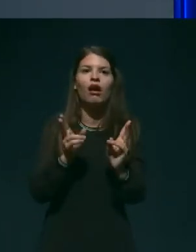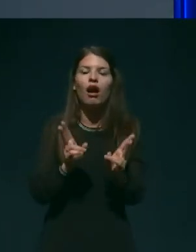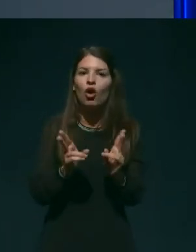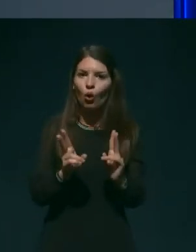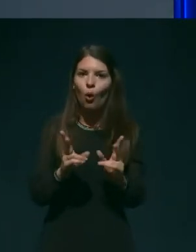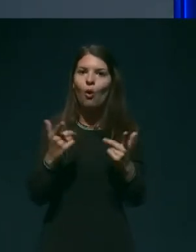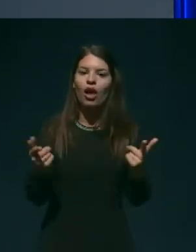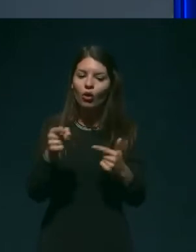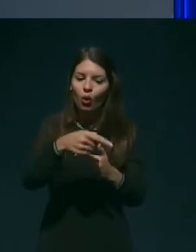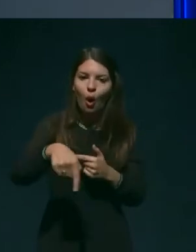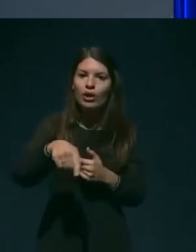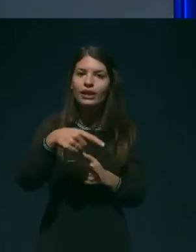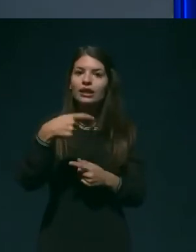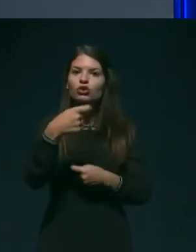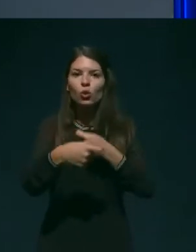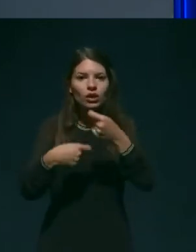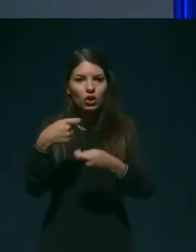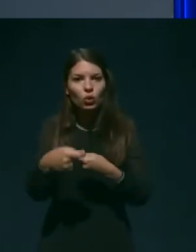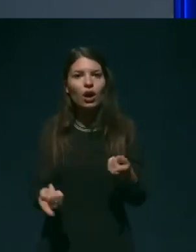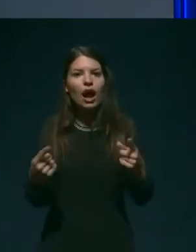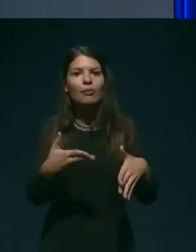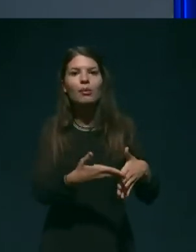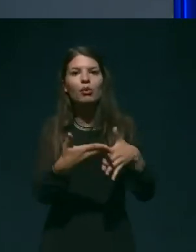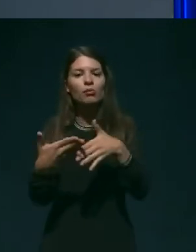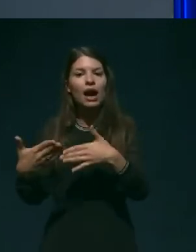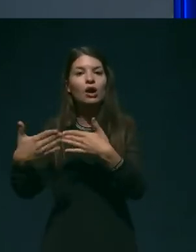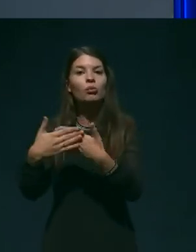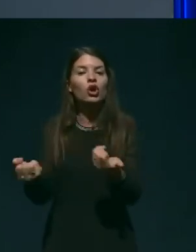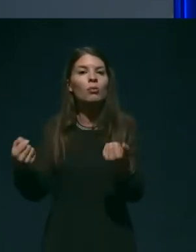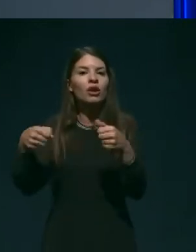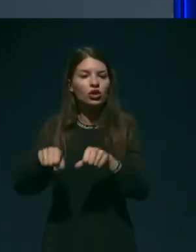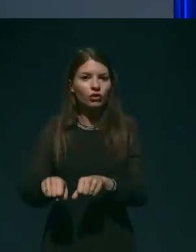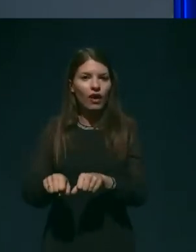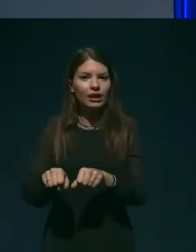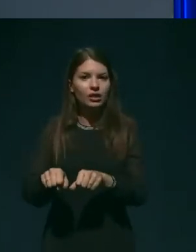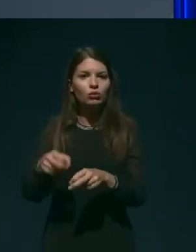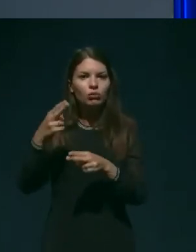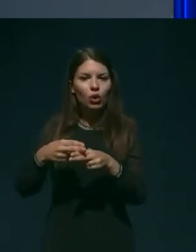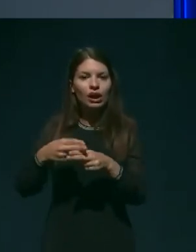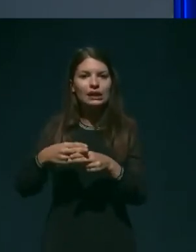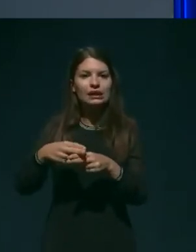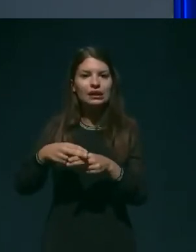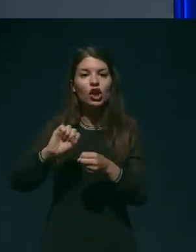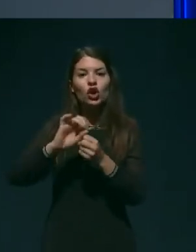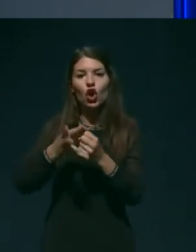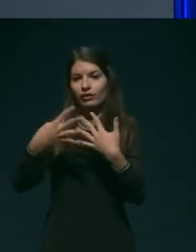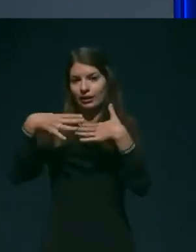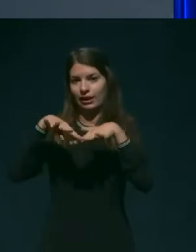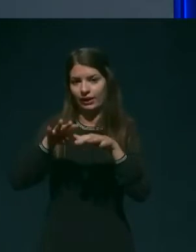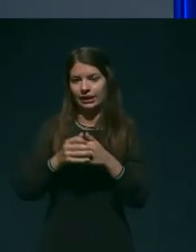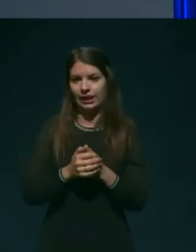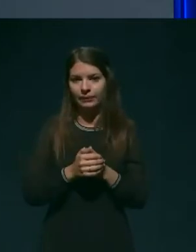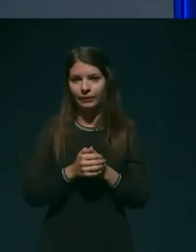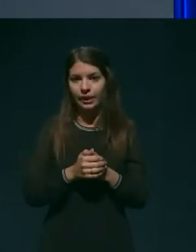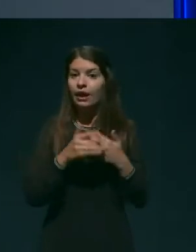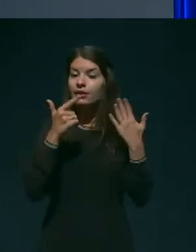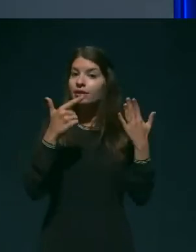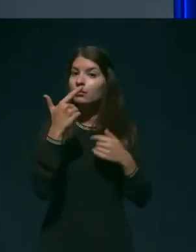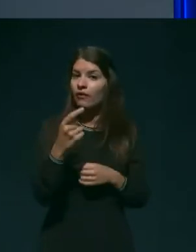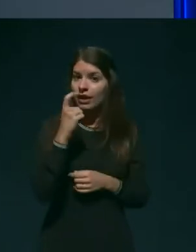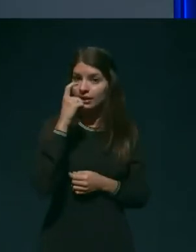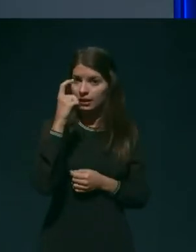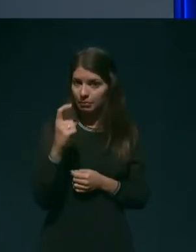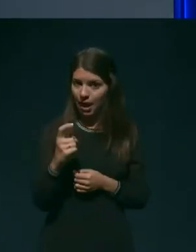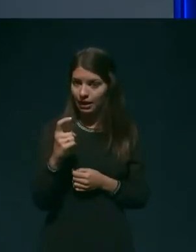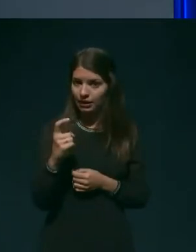sodelujejo, pomagajo pri obvladovanju okužbe COVID-19. 27. marca smo potem